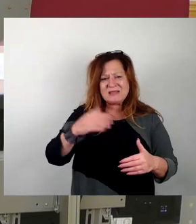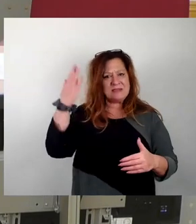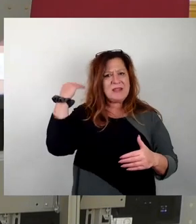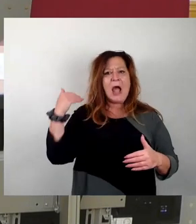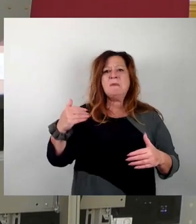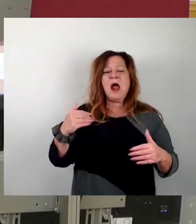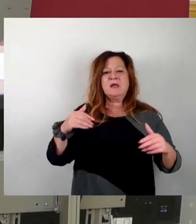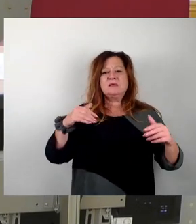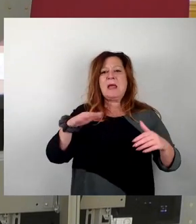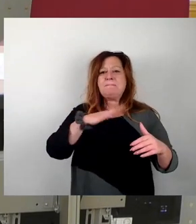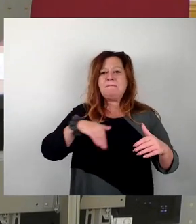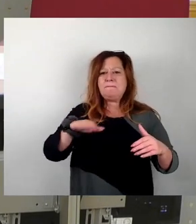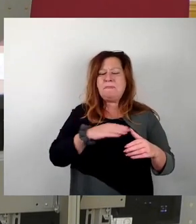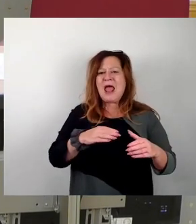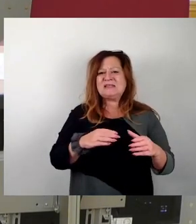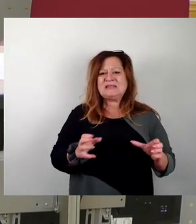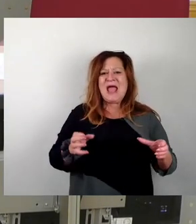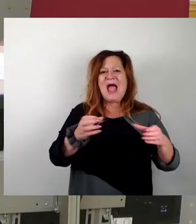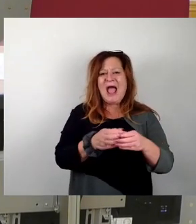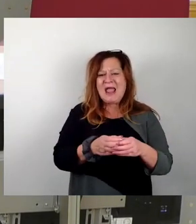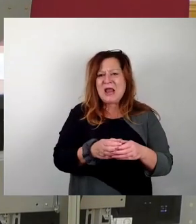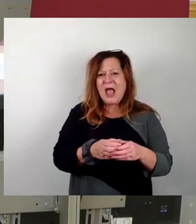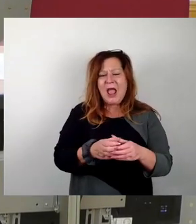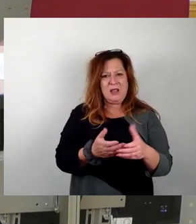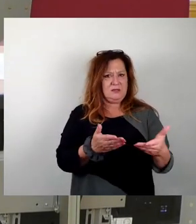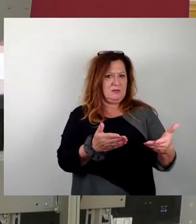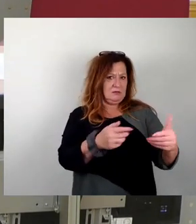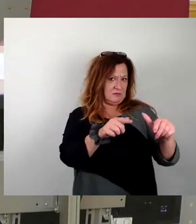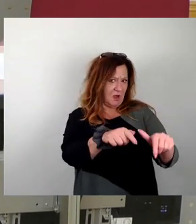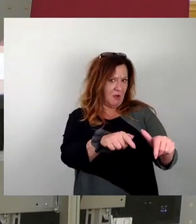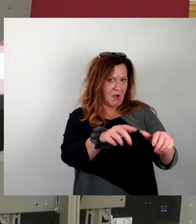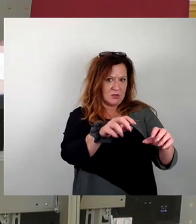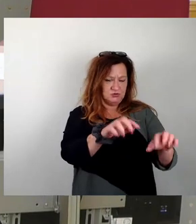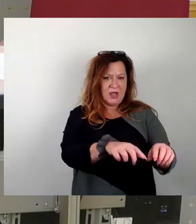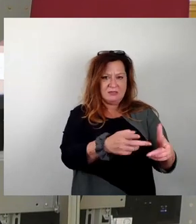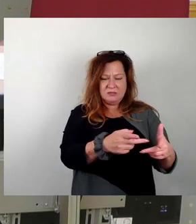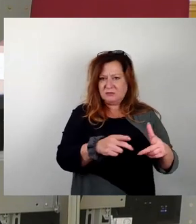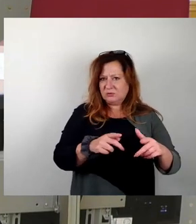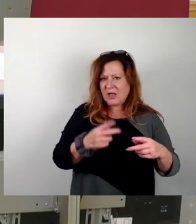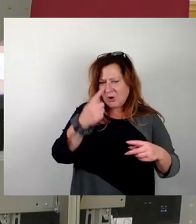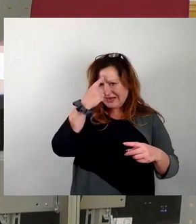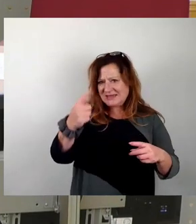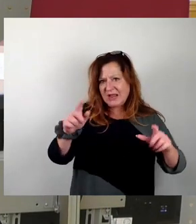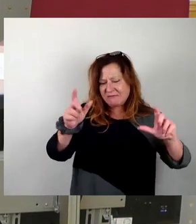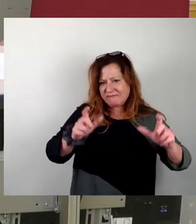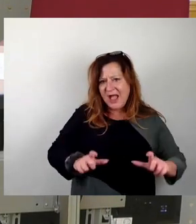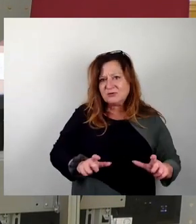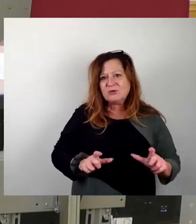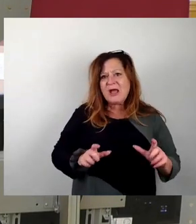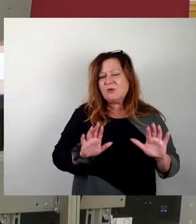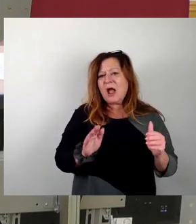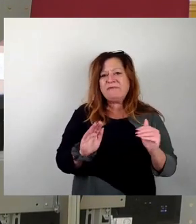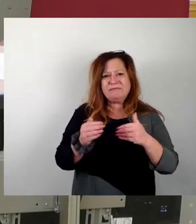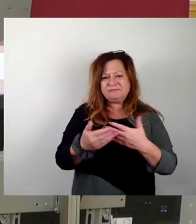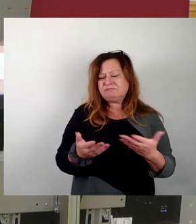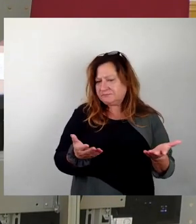Zentrum der Stadt, enorm präsent, enorm auch genutzt für Gedenkveranstalt, eben in diese eher, ich sag mal so, versteckte Randlage. Man muss